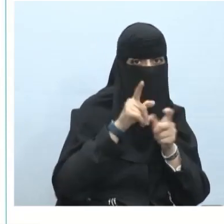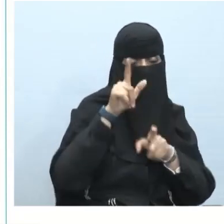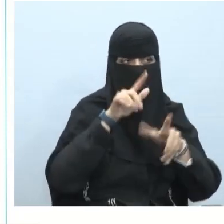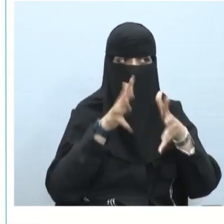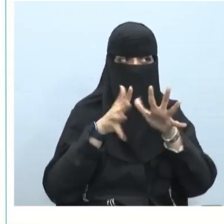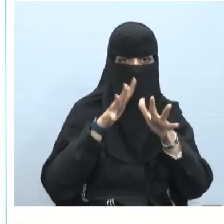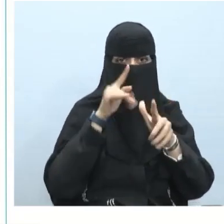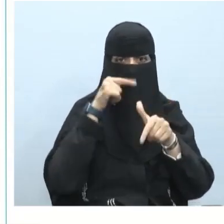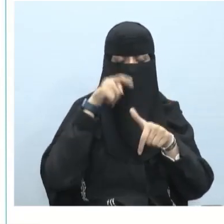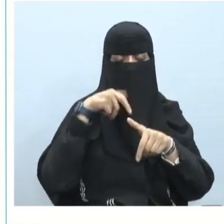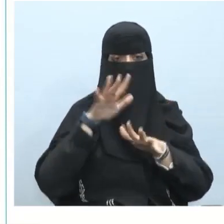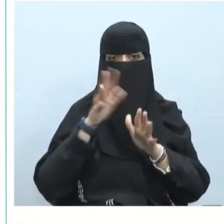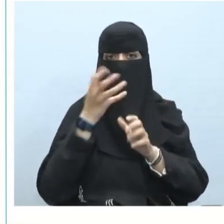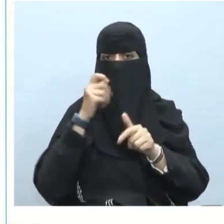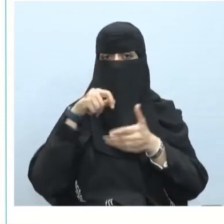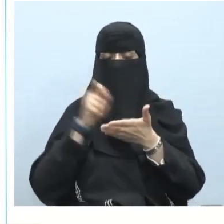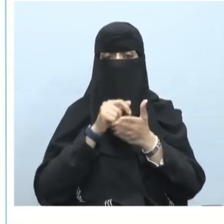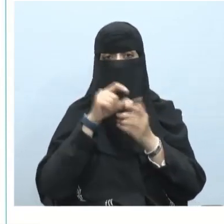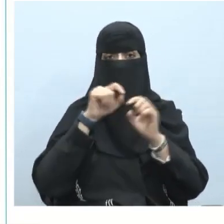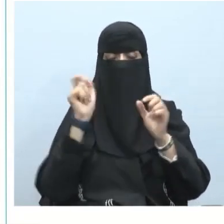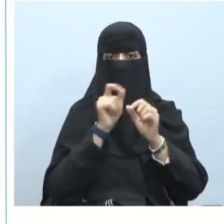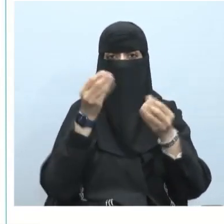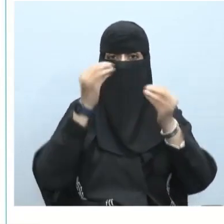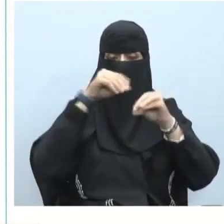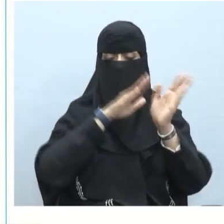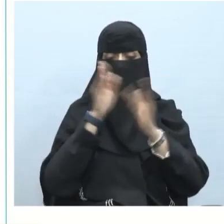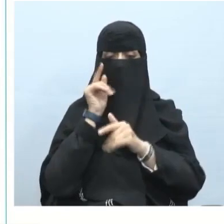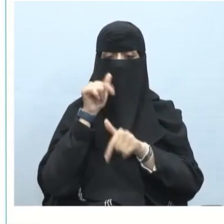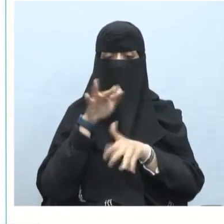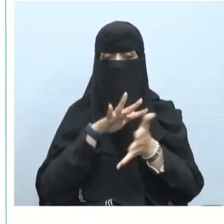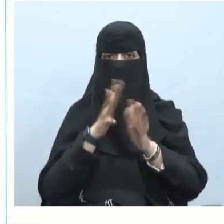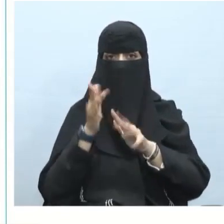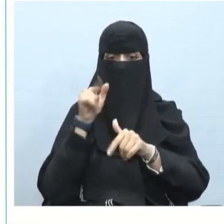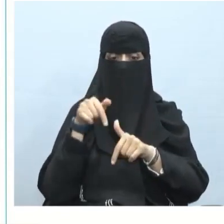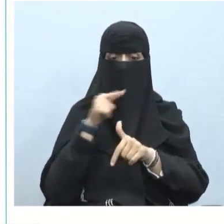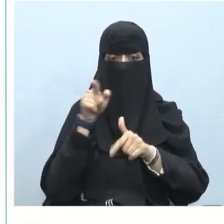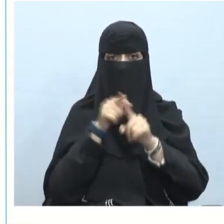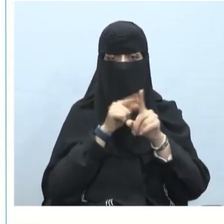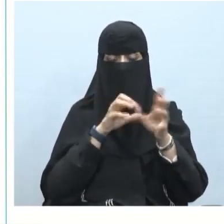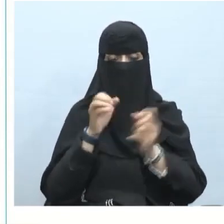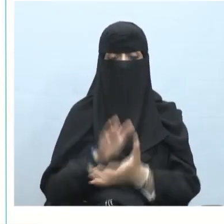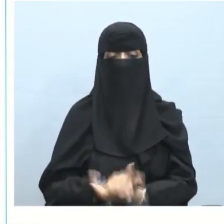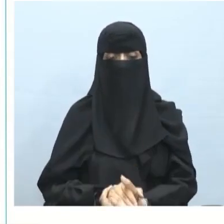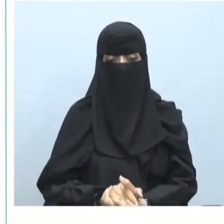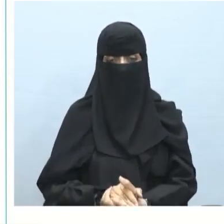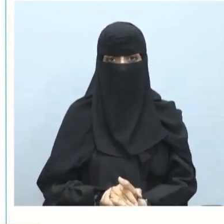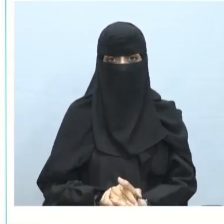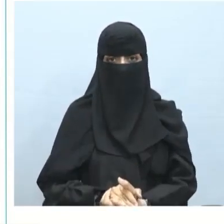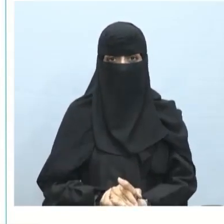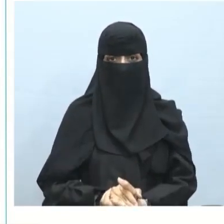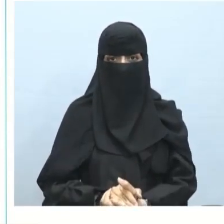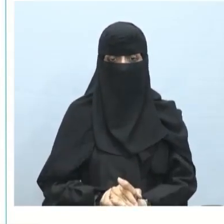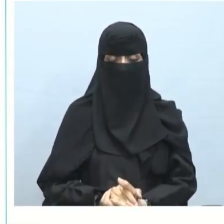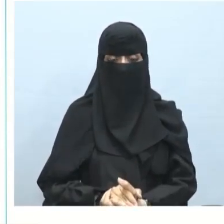إذن بحسب ما تكتب أو بحسب الصيغة التي توضع فيها أو تدل على ذلك المعنى المقصود